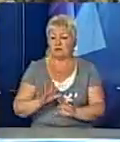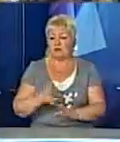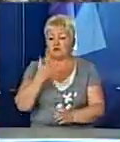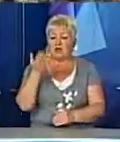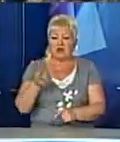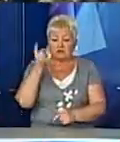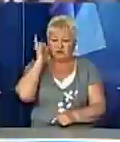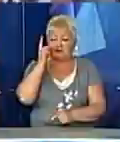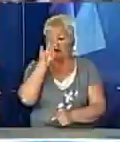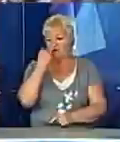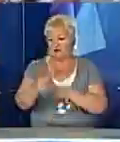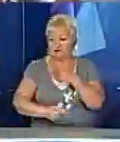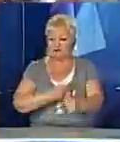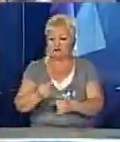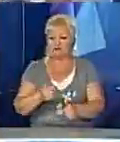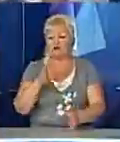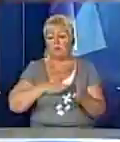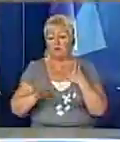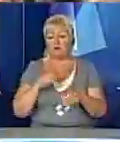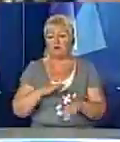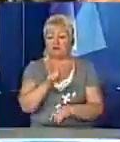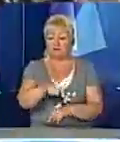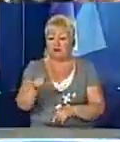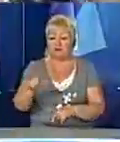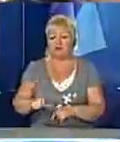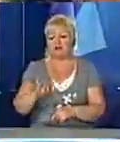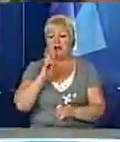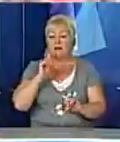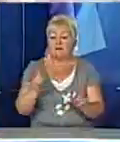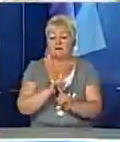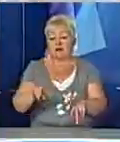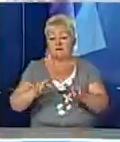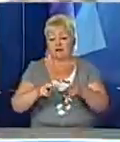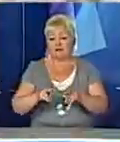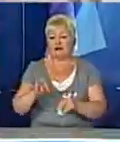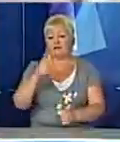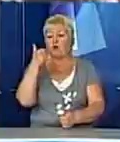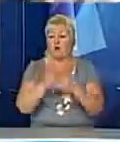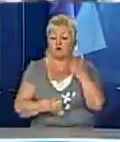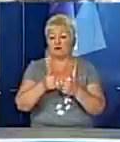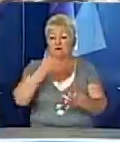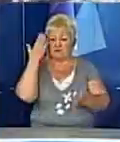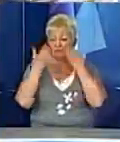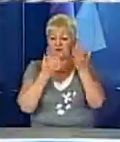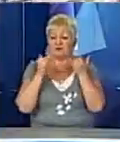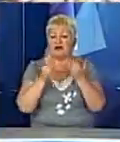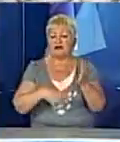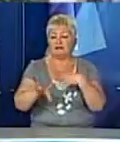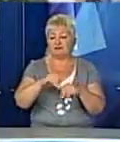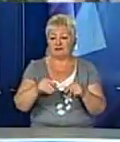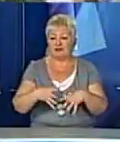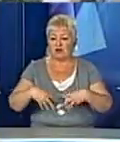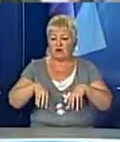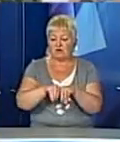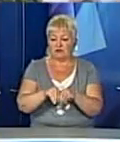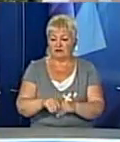українських звичаїв та обрядів. Потіжали галичани купальськими піснями і танцями і, звісно, конкурсами та розвагами для всієї родини. Яким